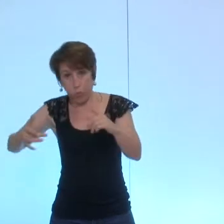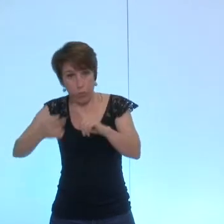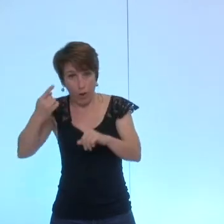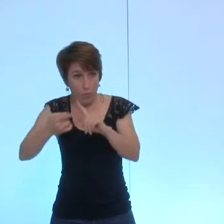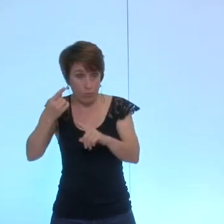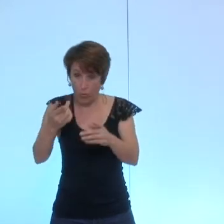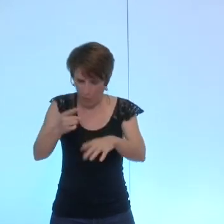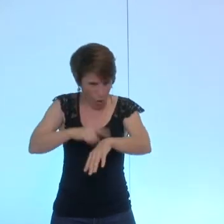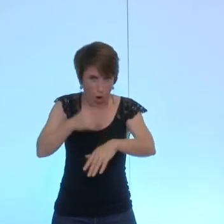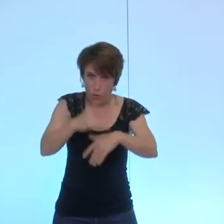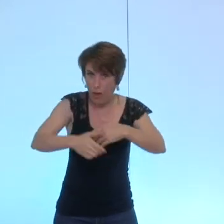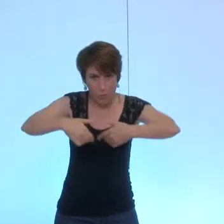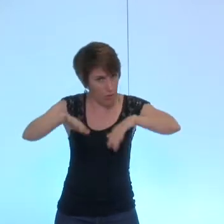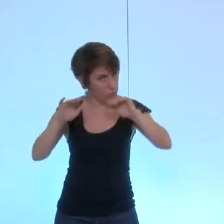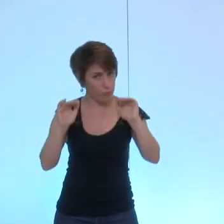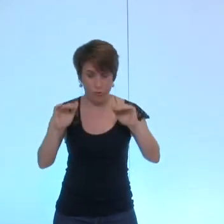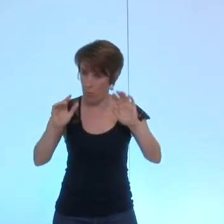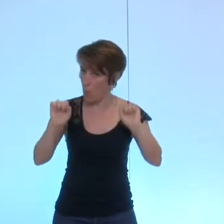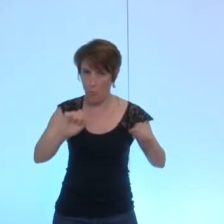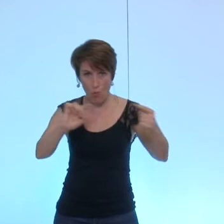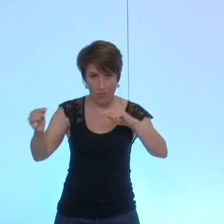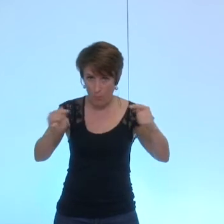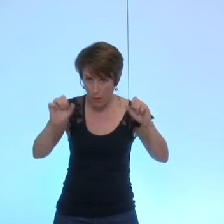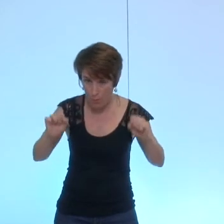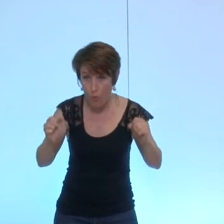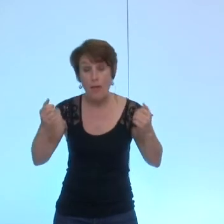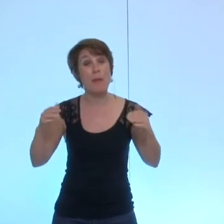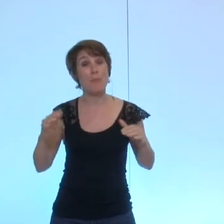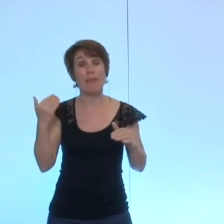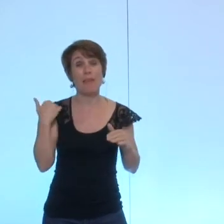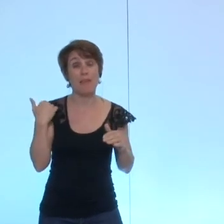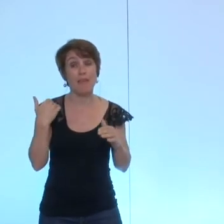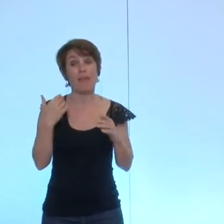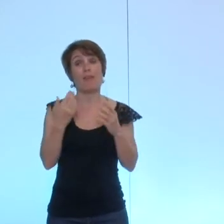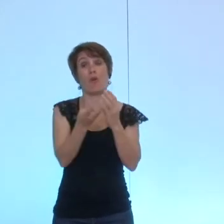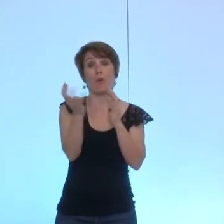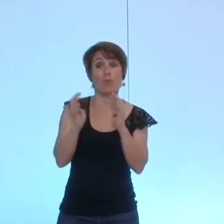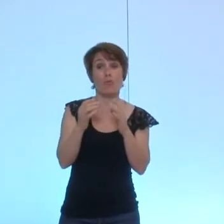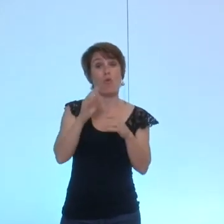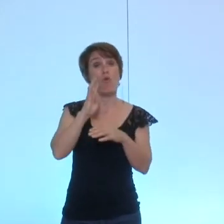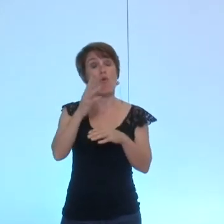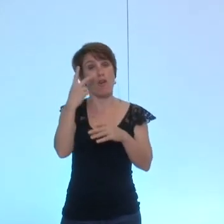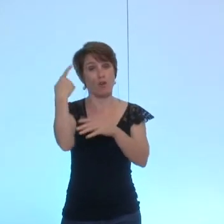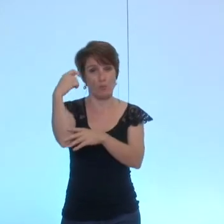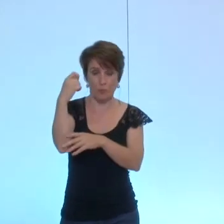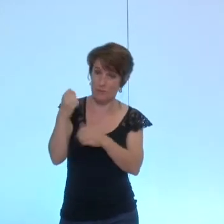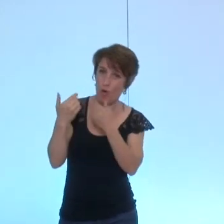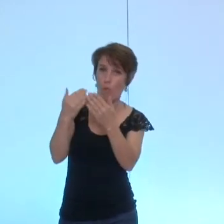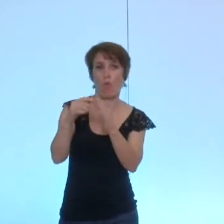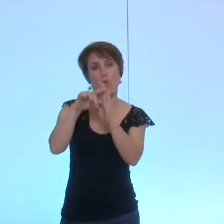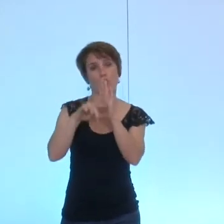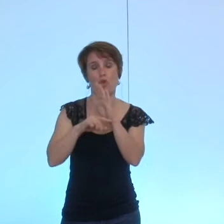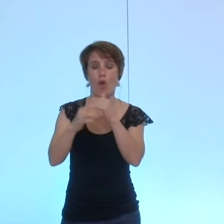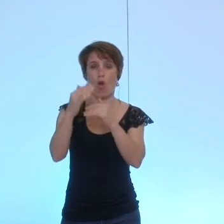nous avons malgré l'heure nous pouvons évidemment en débattre c'est juste que pendant la conférence des présidents nous proposons un ordre du jour en